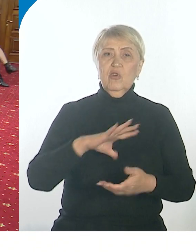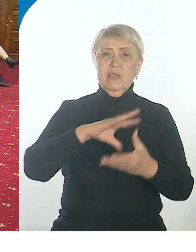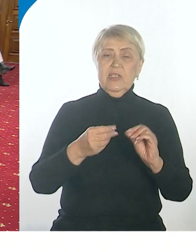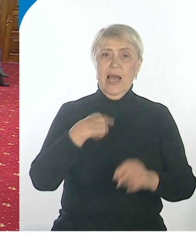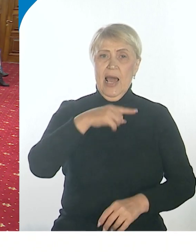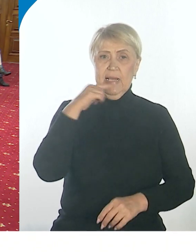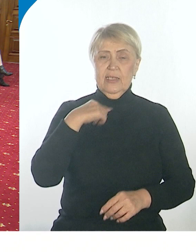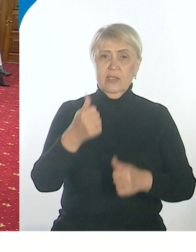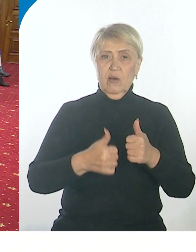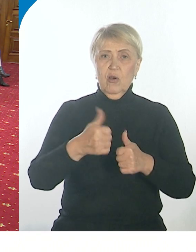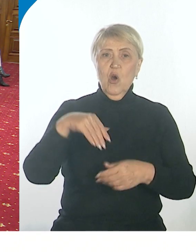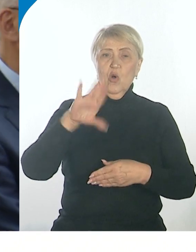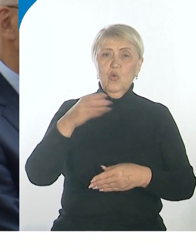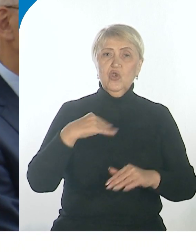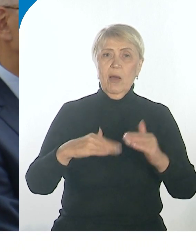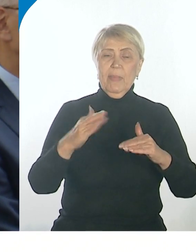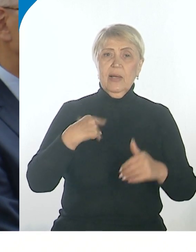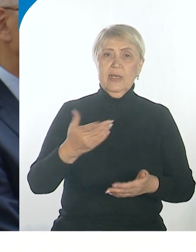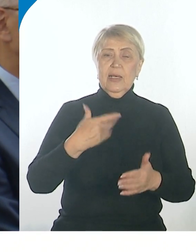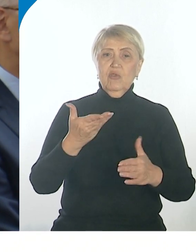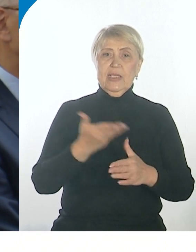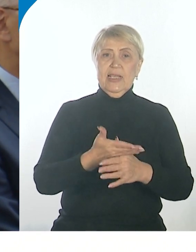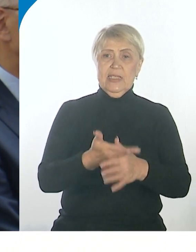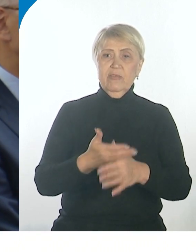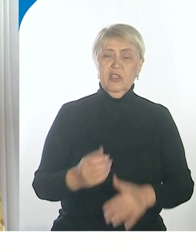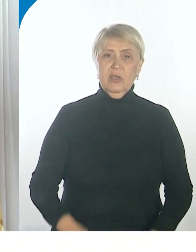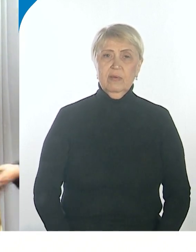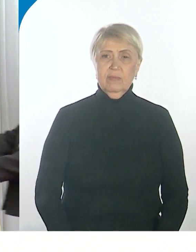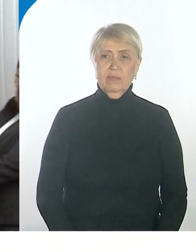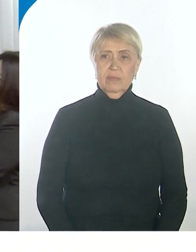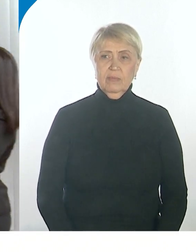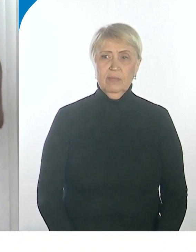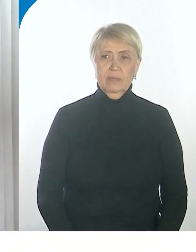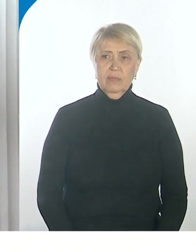«Лучшая практика наставничества» в сфере предпринимательской деятельности.